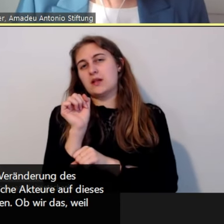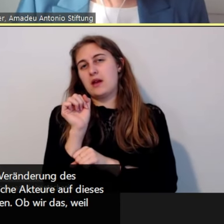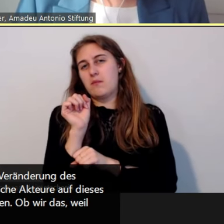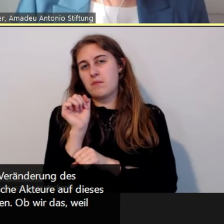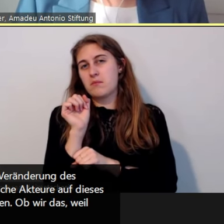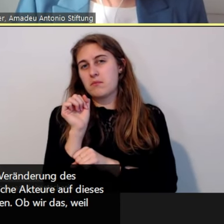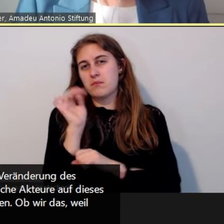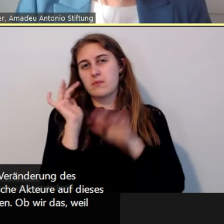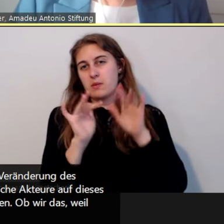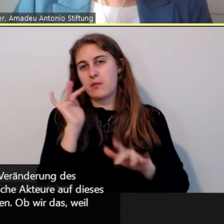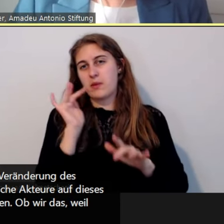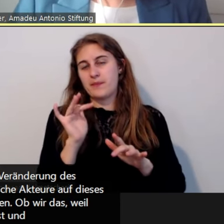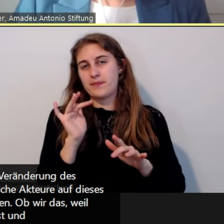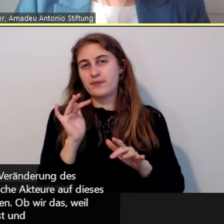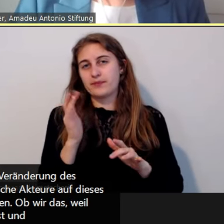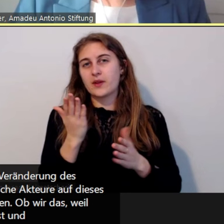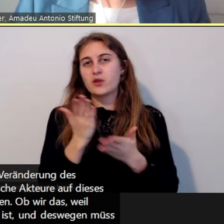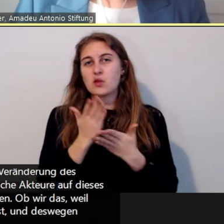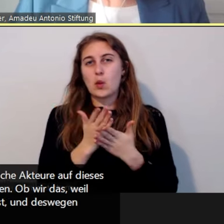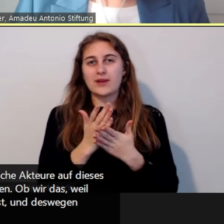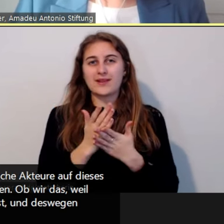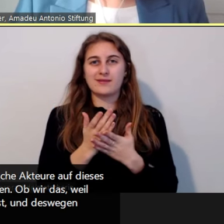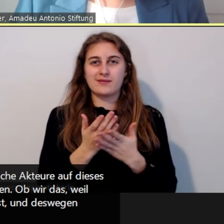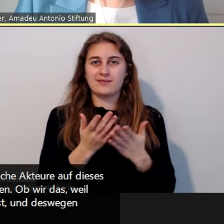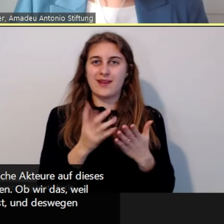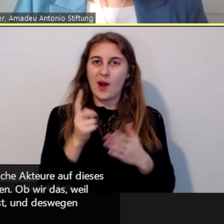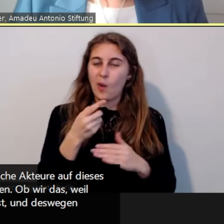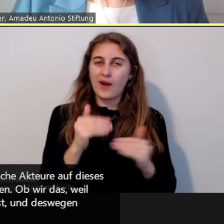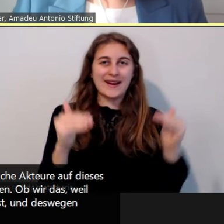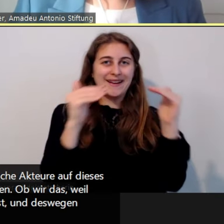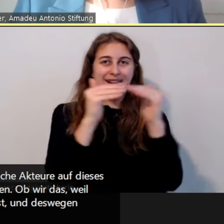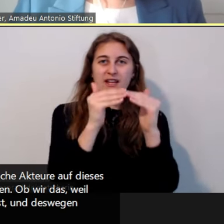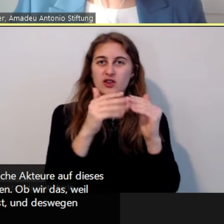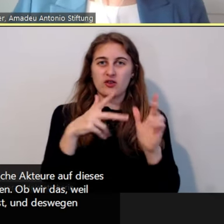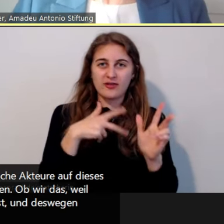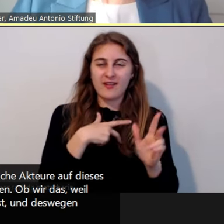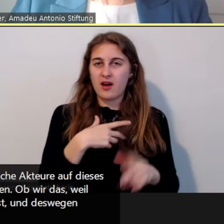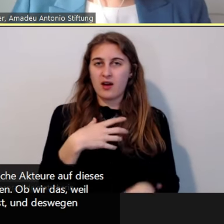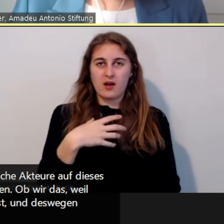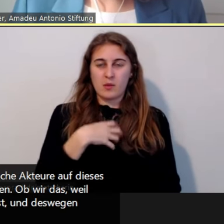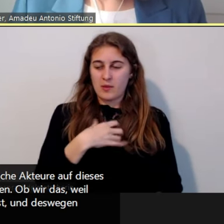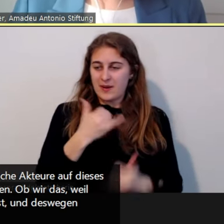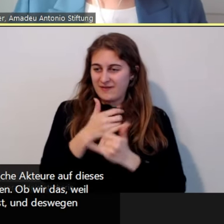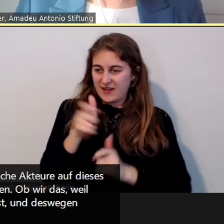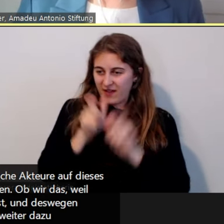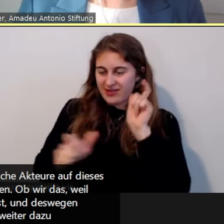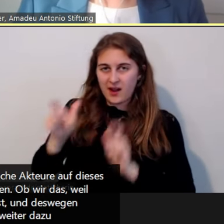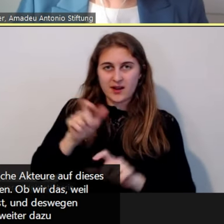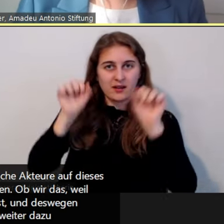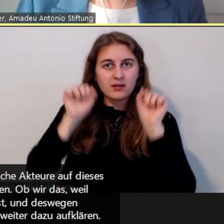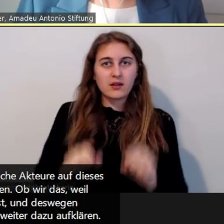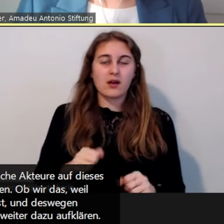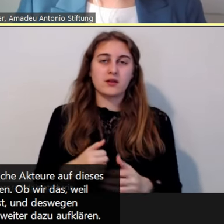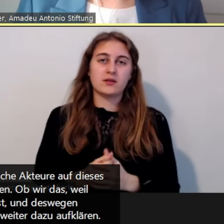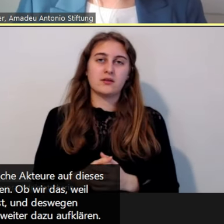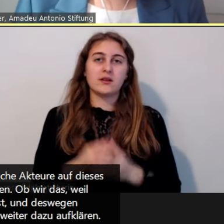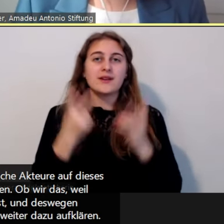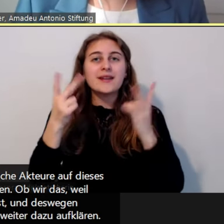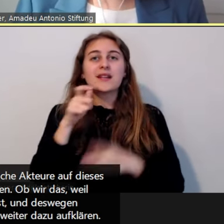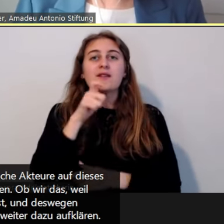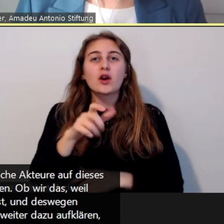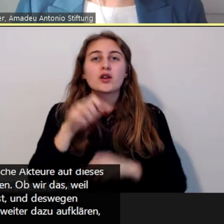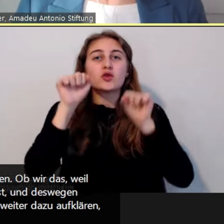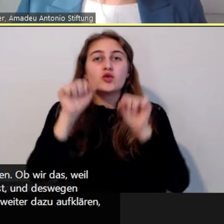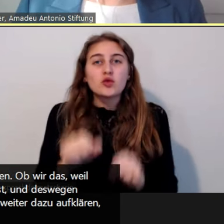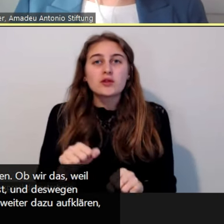Teil des Kulturkampfes ist und deswegen müssen wir weiter unsere Wörter auch schützen, weiter dazu aufklären, die Fachdebatte gehen,